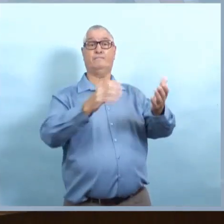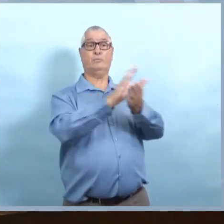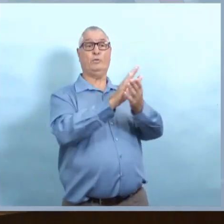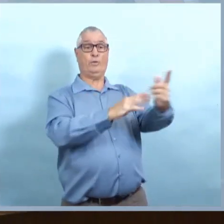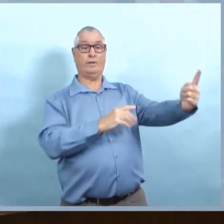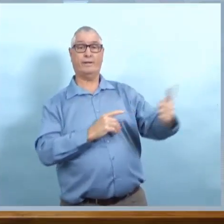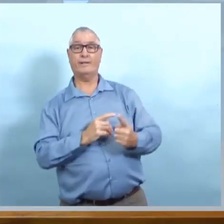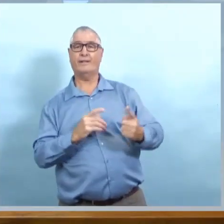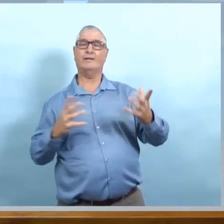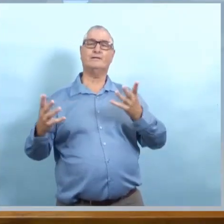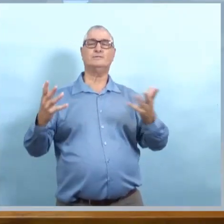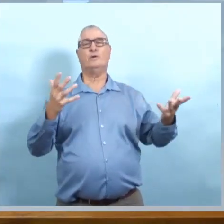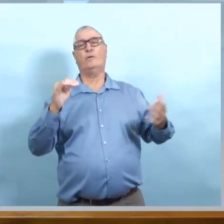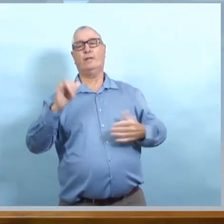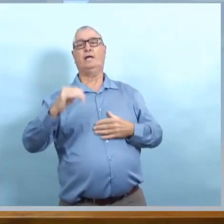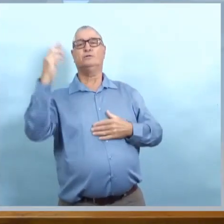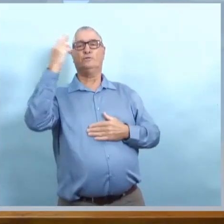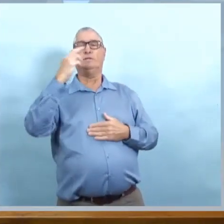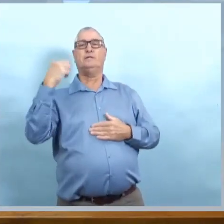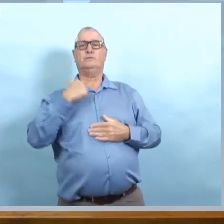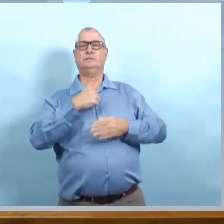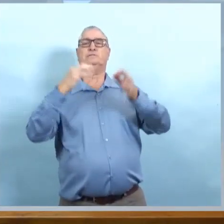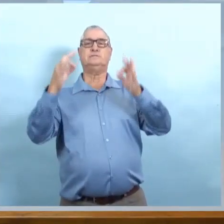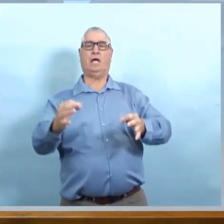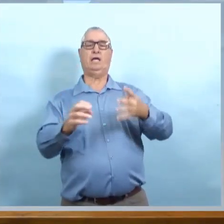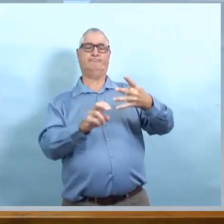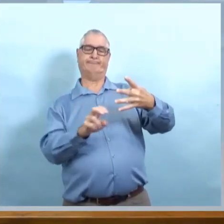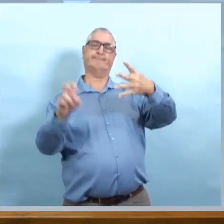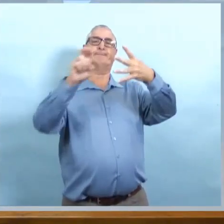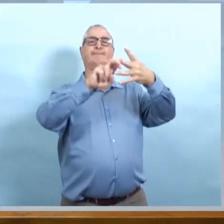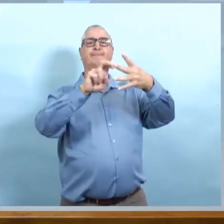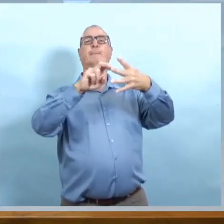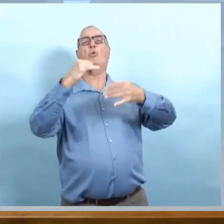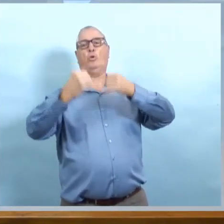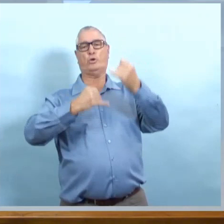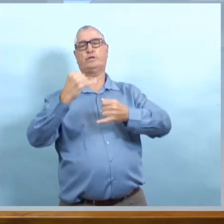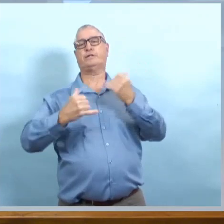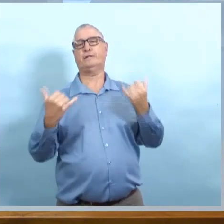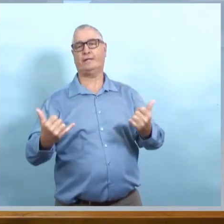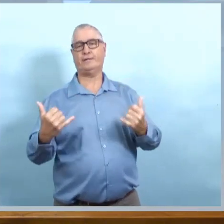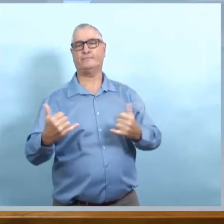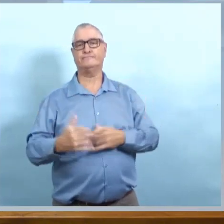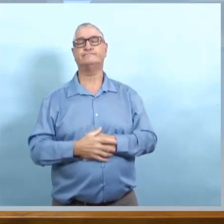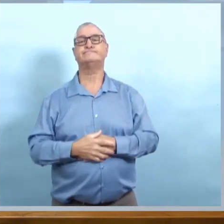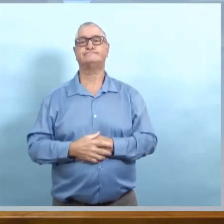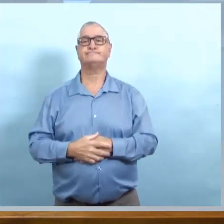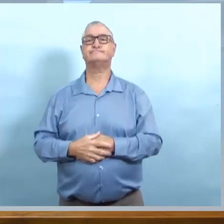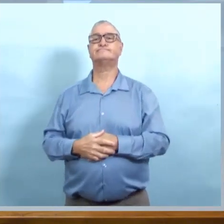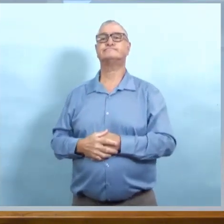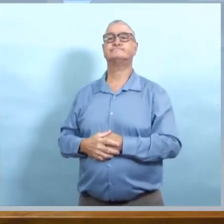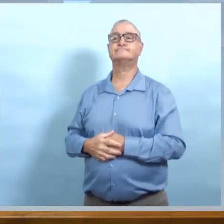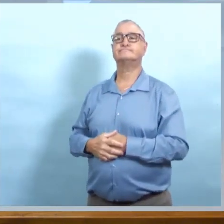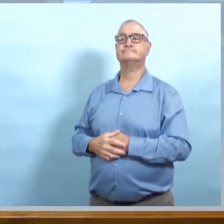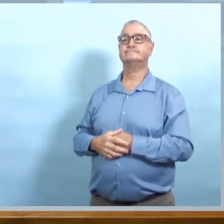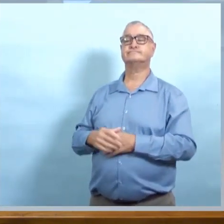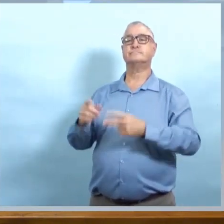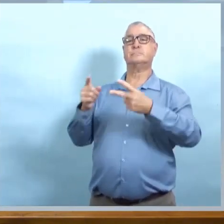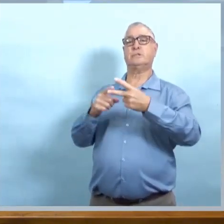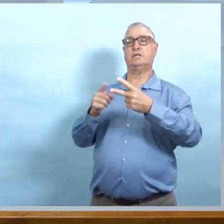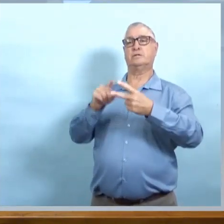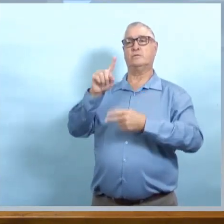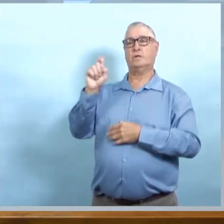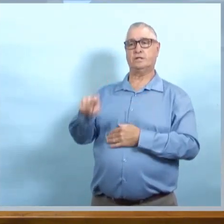vingtaine travaillent des foyers de soins personnels. Les personnes dans la vingtaine ont des gens plus vieux et plus jeunes chez eux. Donc, le message doit être fort